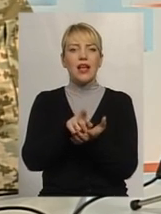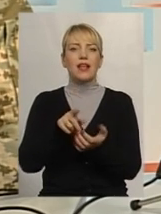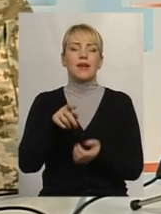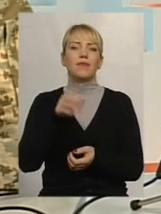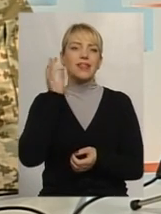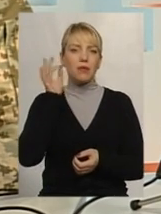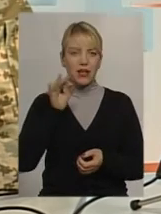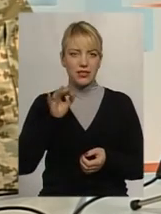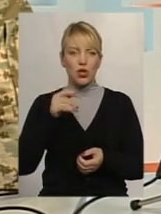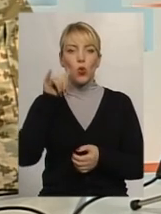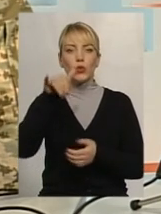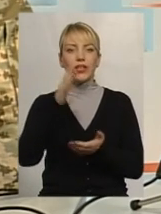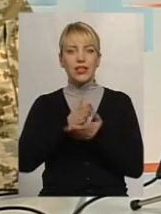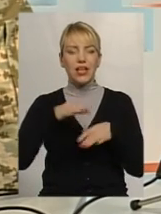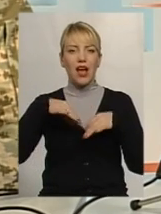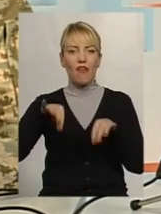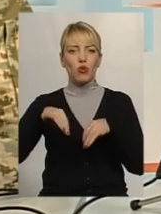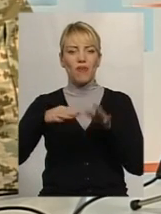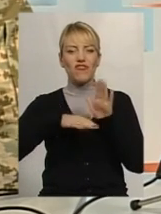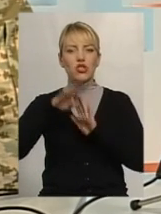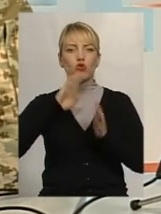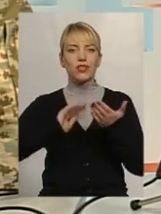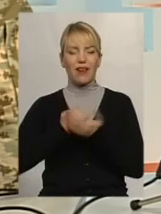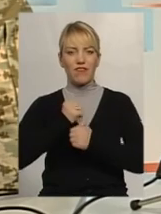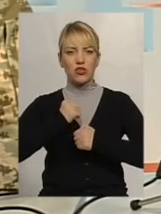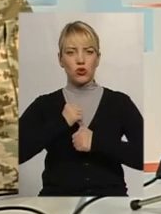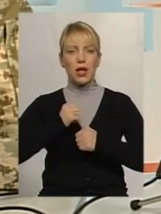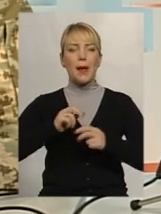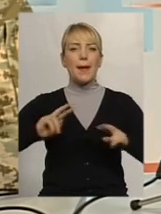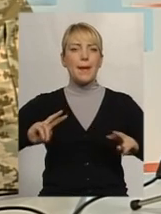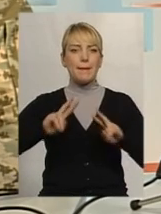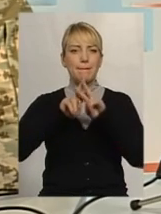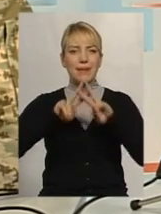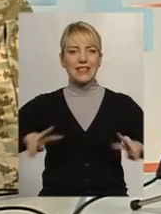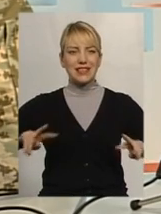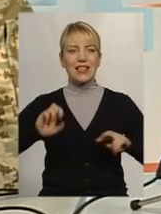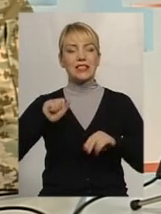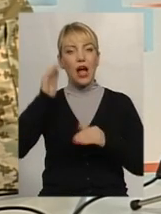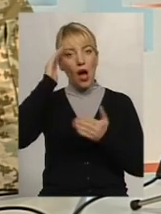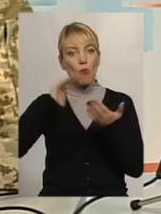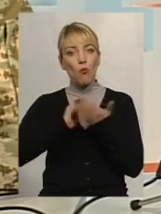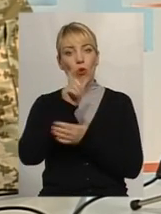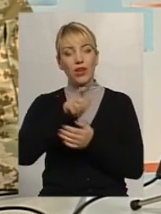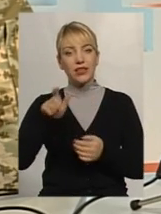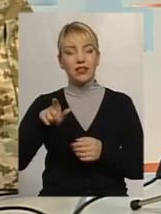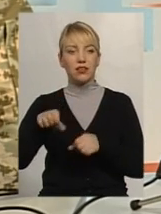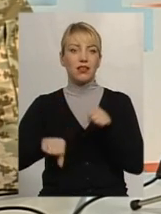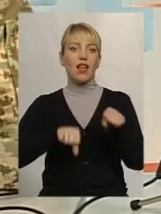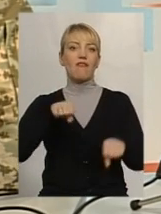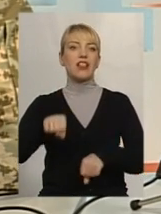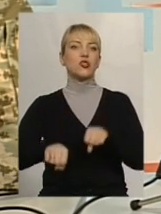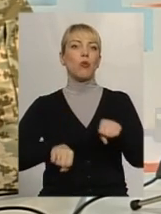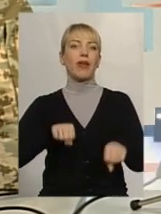них є автомобілі високої якості військові «Мерседес». А політики голландські їздять на велосипедах.